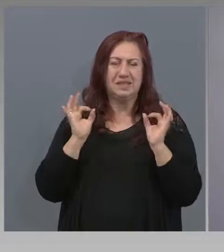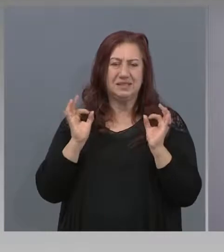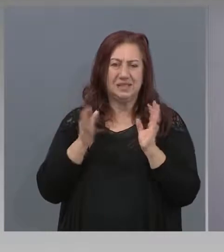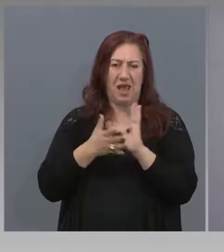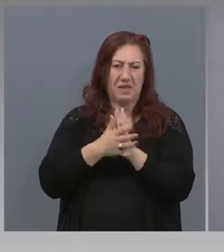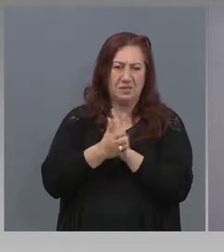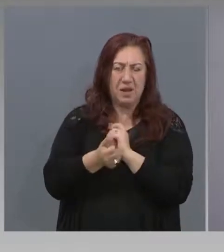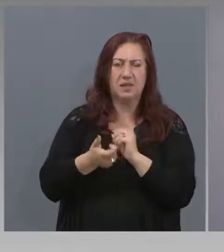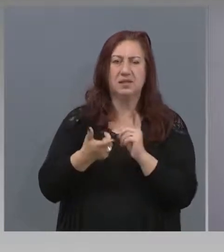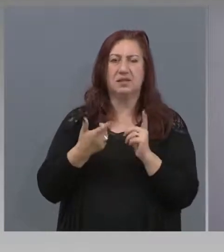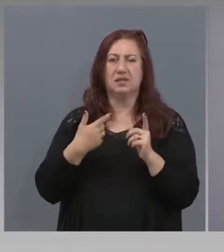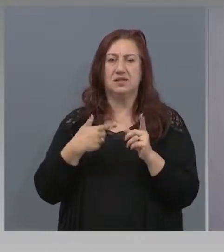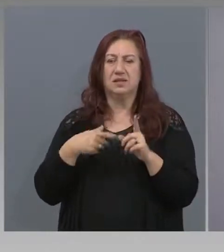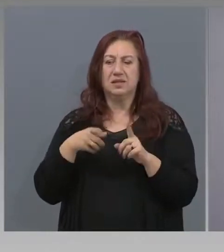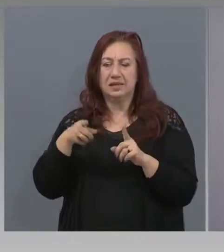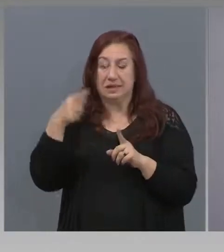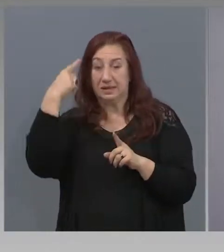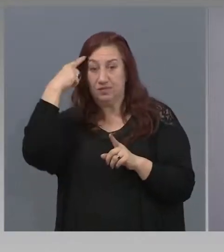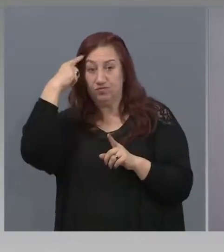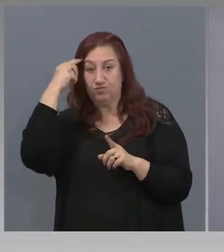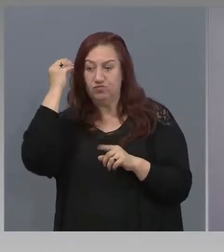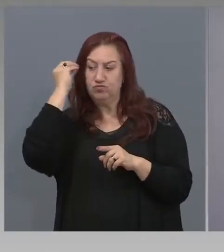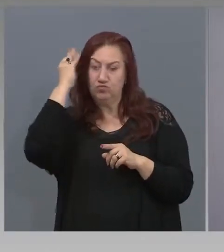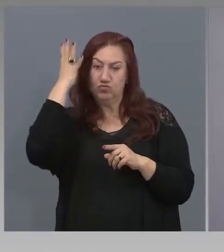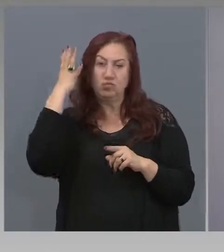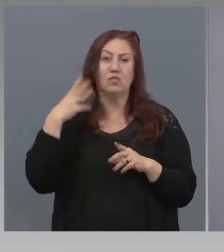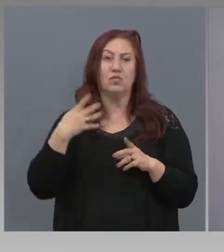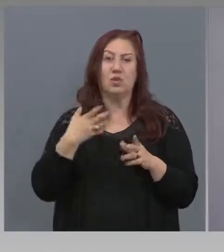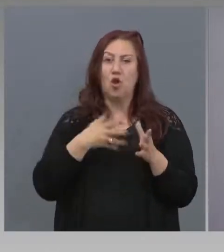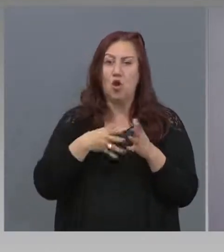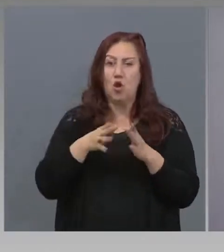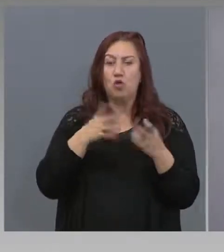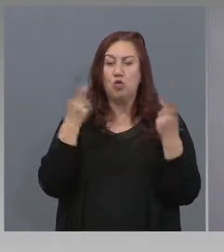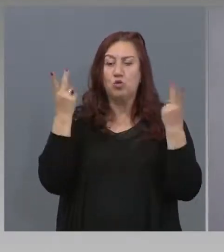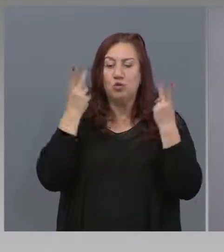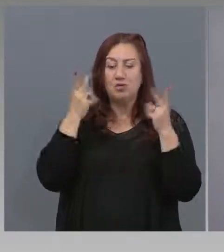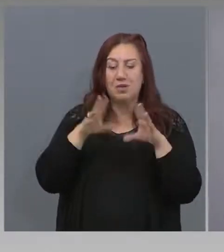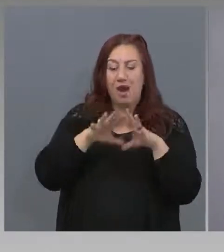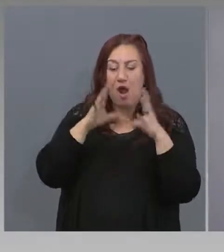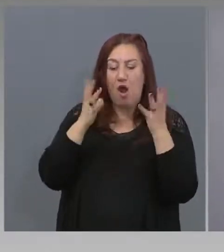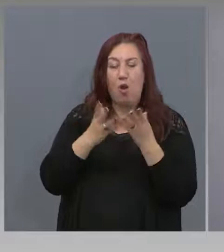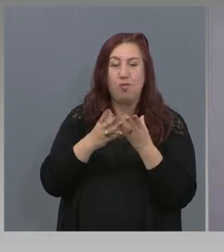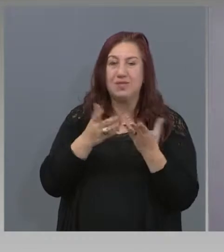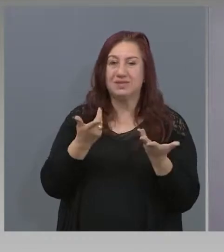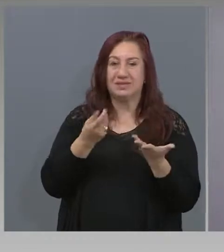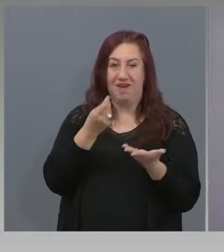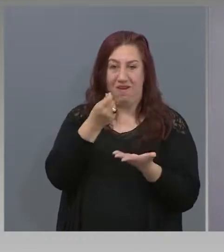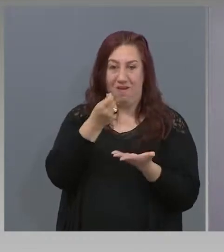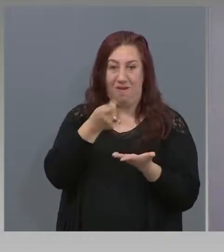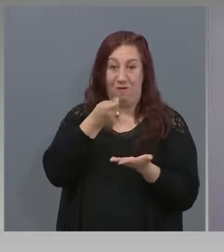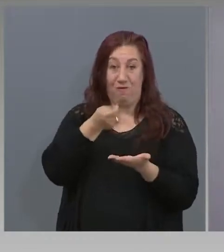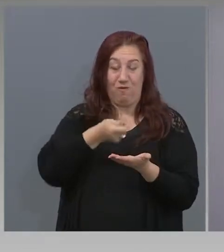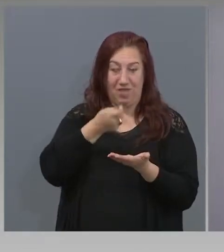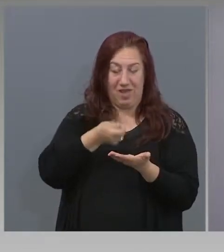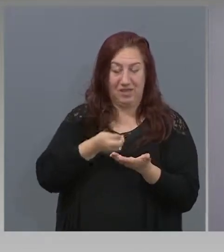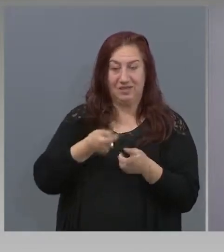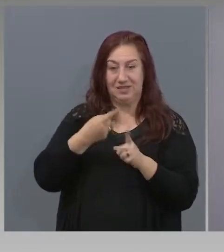или, така да се каже, компетентните хора в областта на финансите, пеки на бизнеса